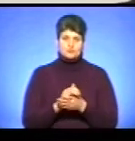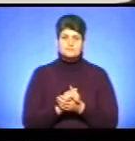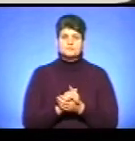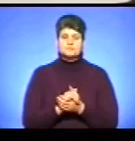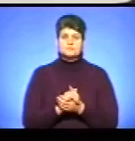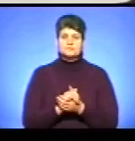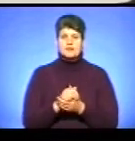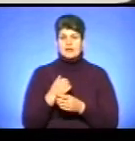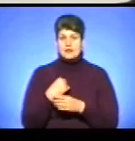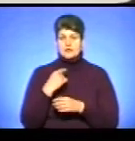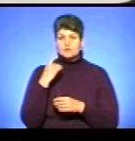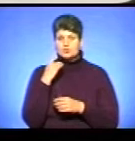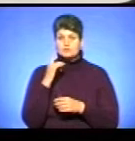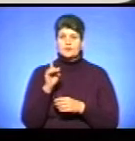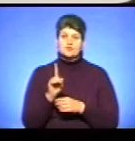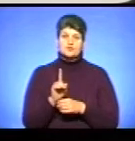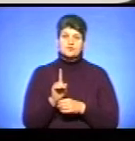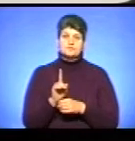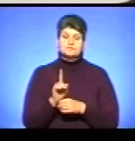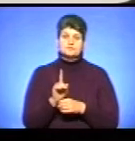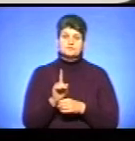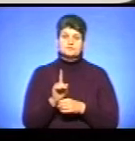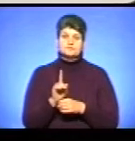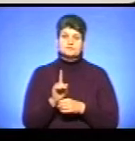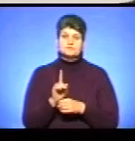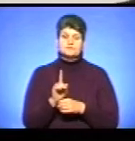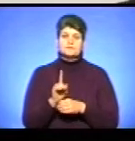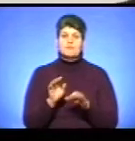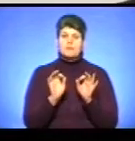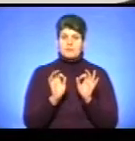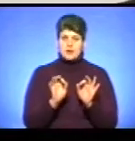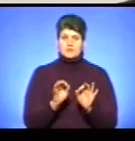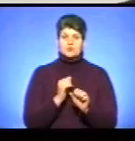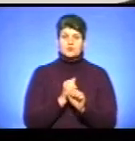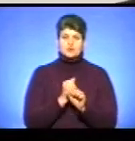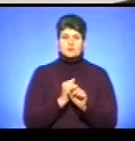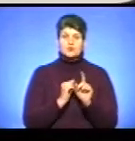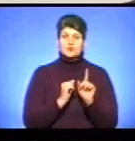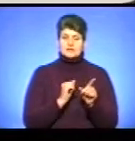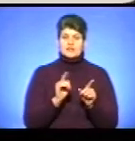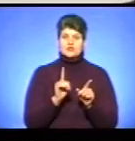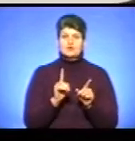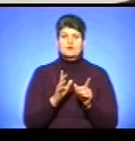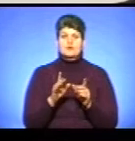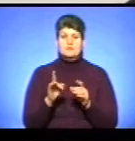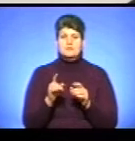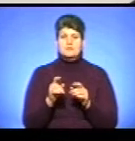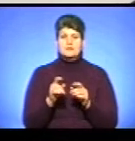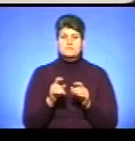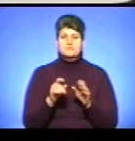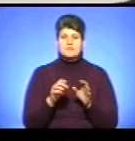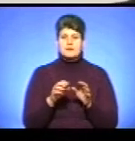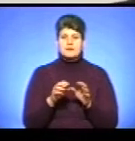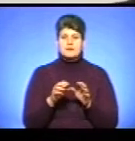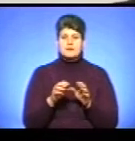І я думаю, що правильно зроблено те, що ми зірвали перші